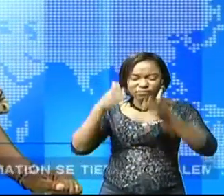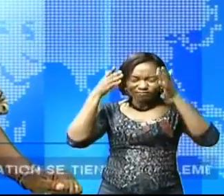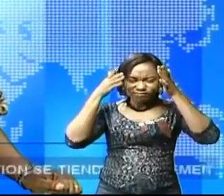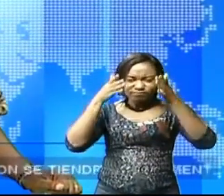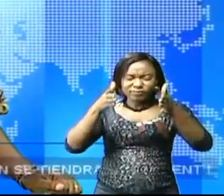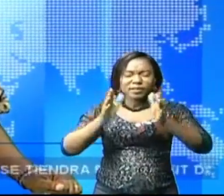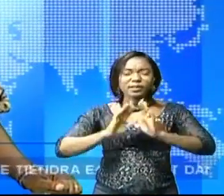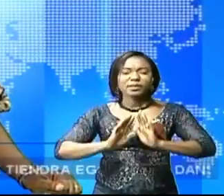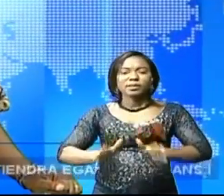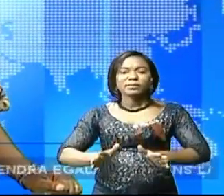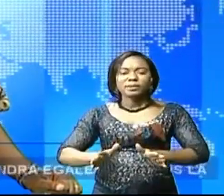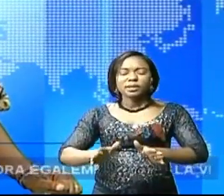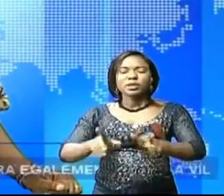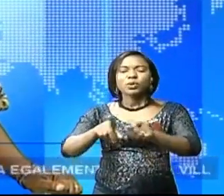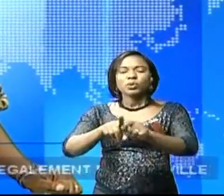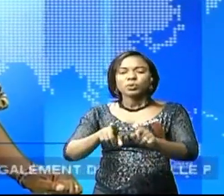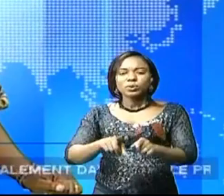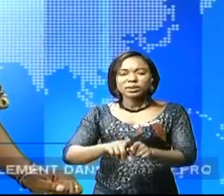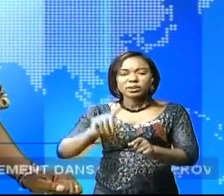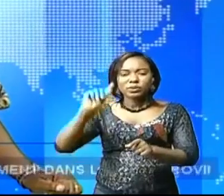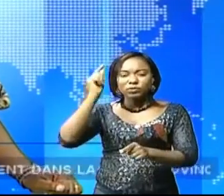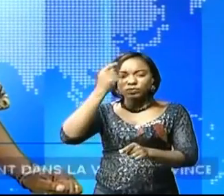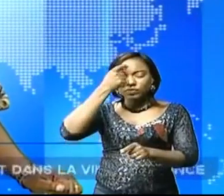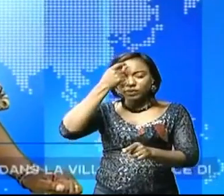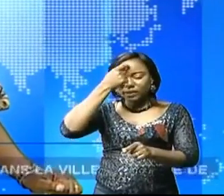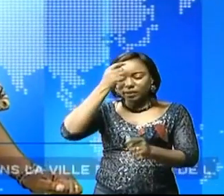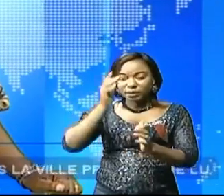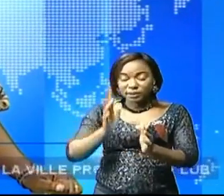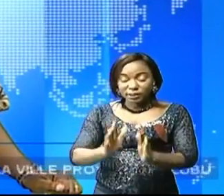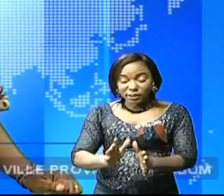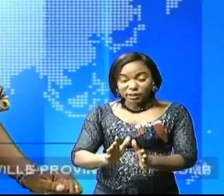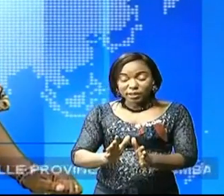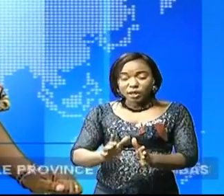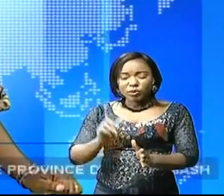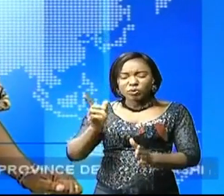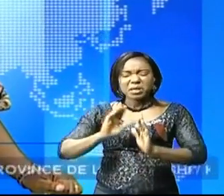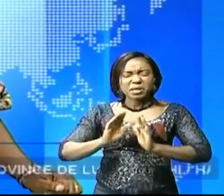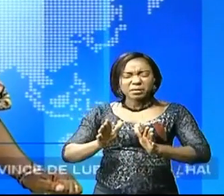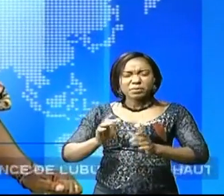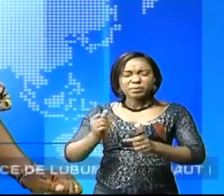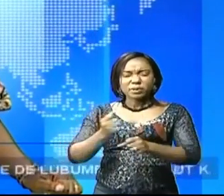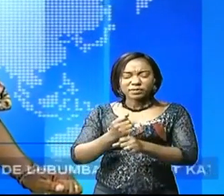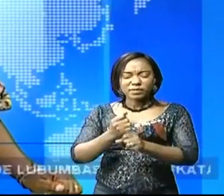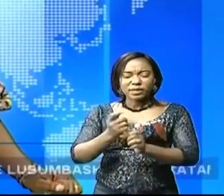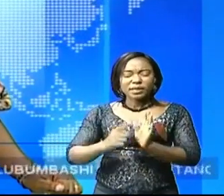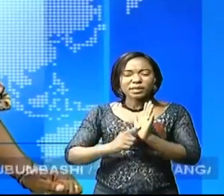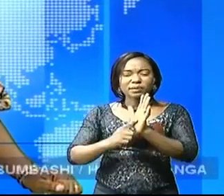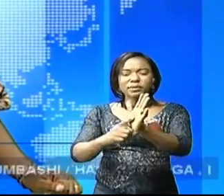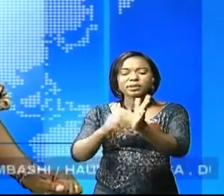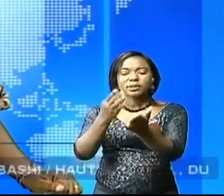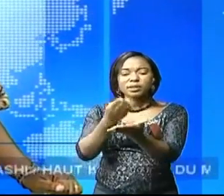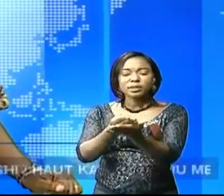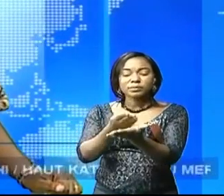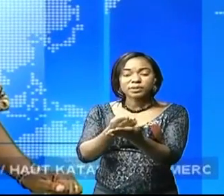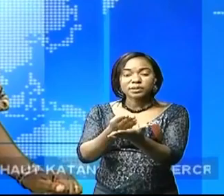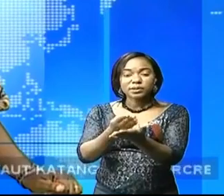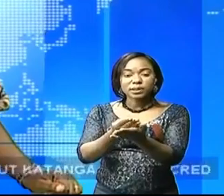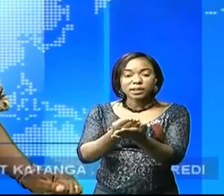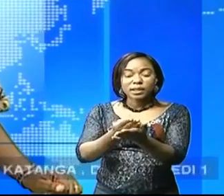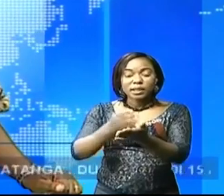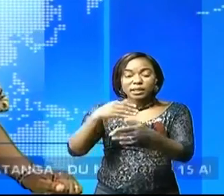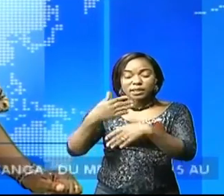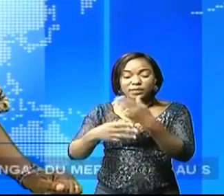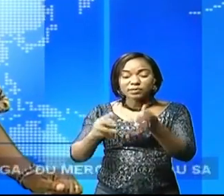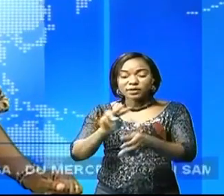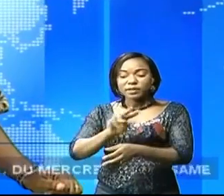compétence et la légalité du gouverneur intérimaire Fifi Masouka à présenter le budget de la province exercice 2022. Ce